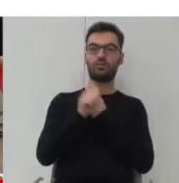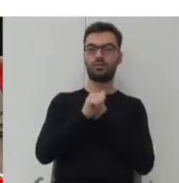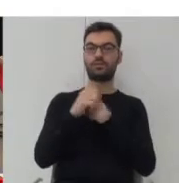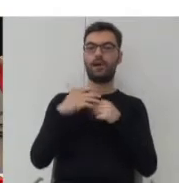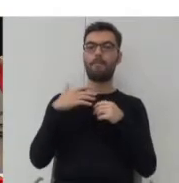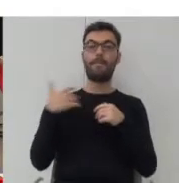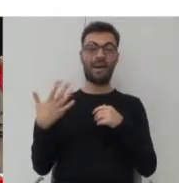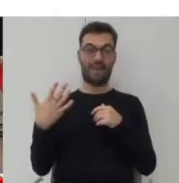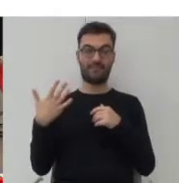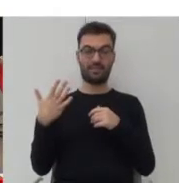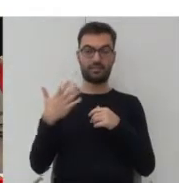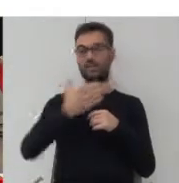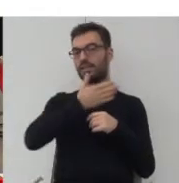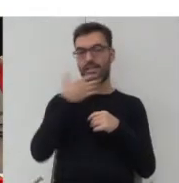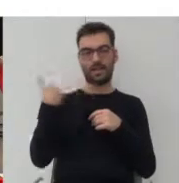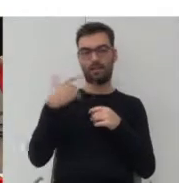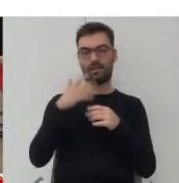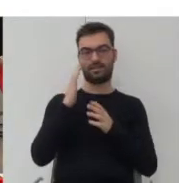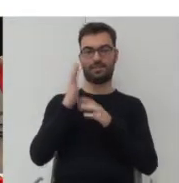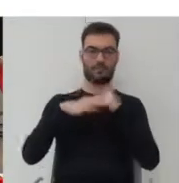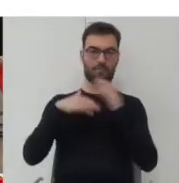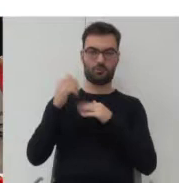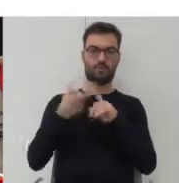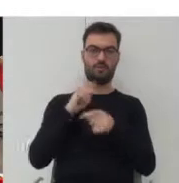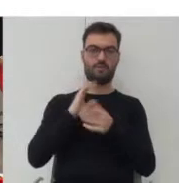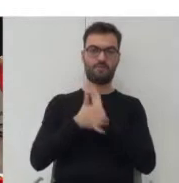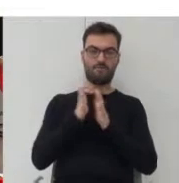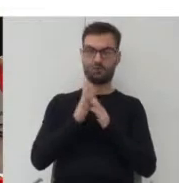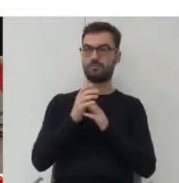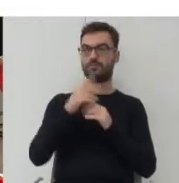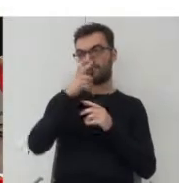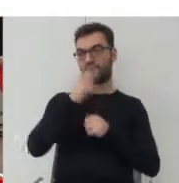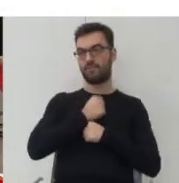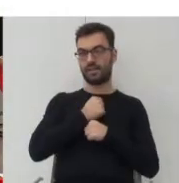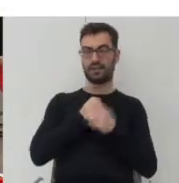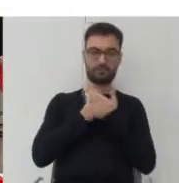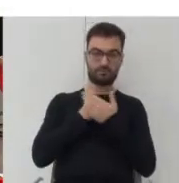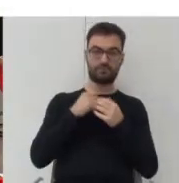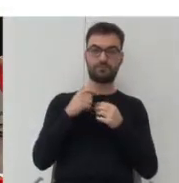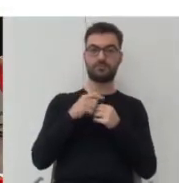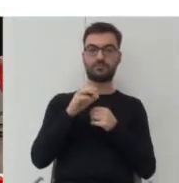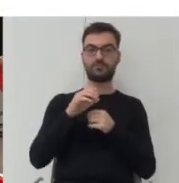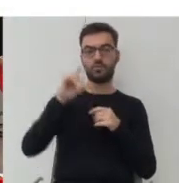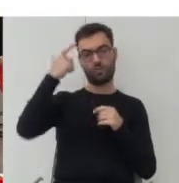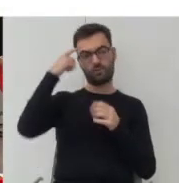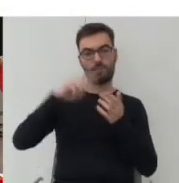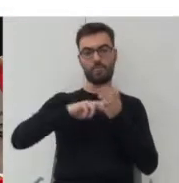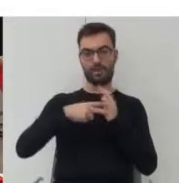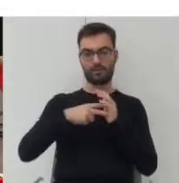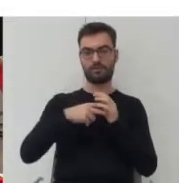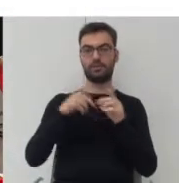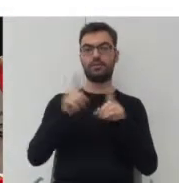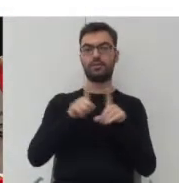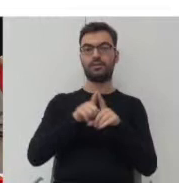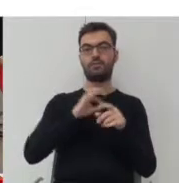rzeki nie istniała zabudowa przed wojną. No i widać to jakby w samym szwarcplanie, ale też moim